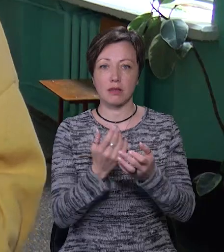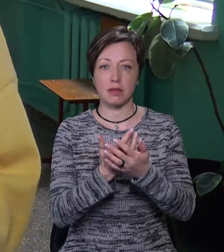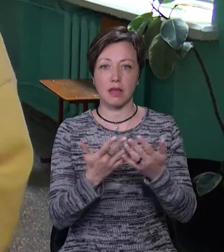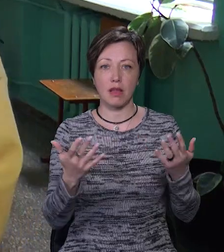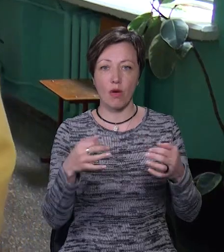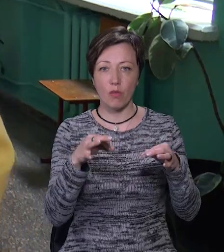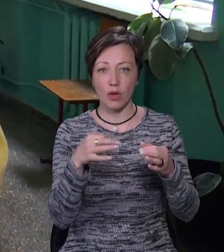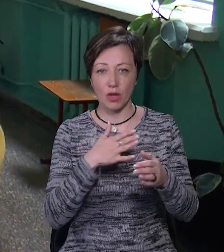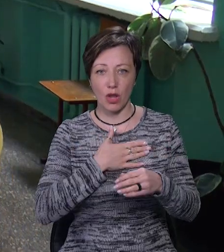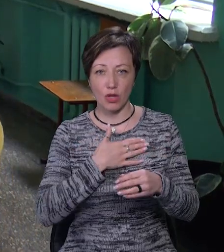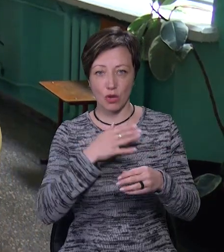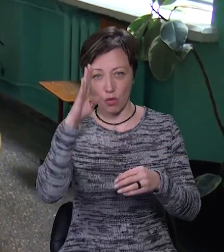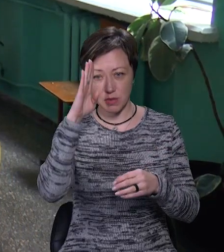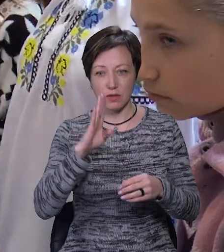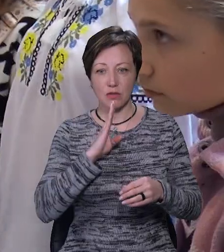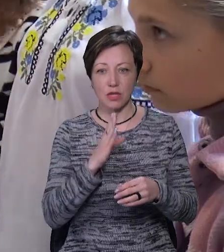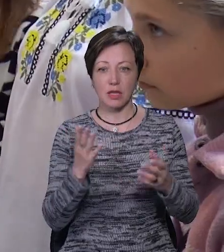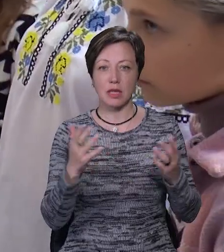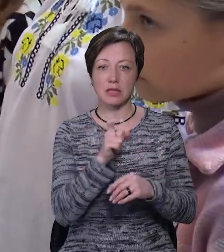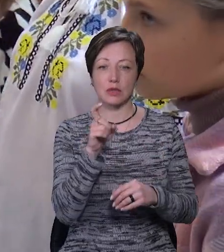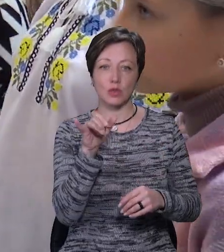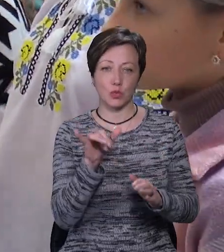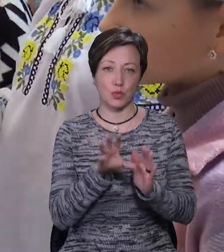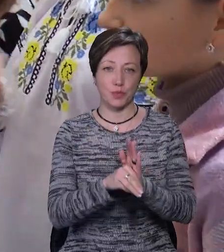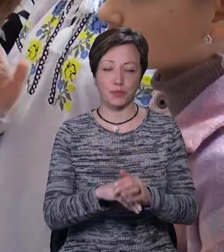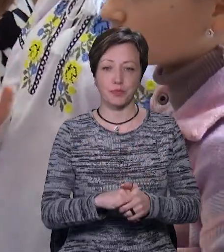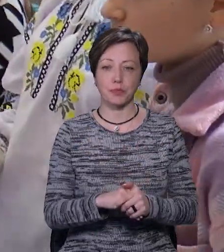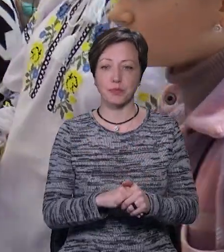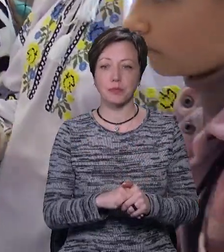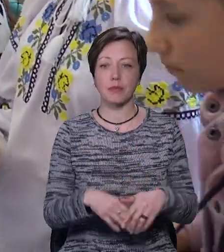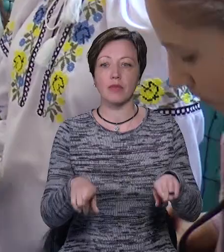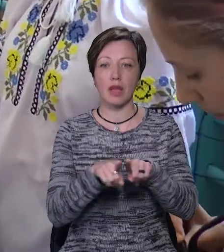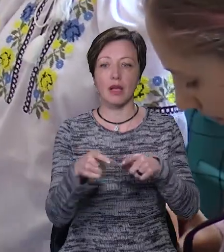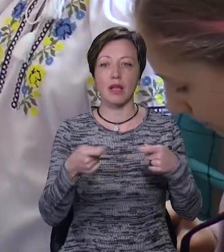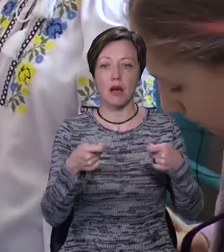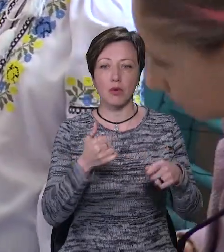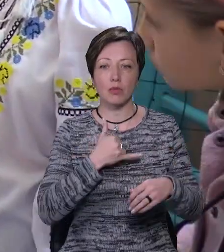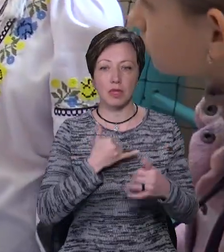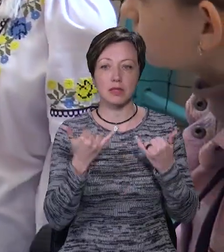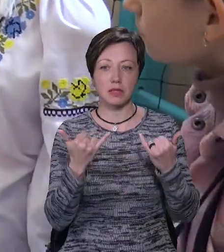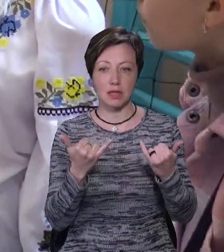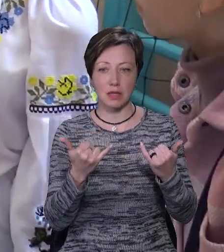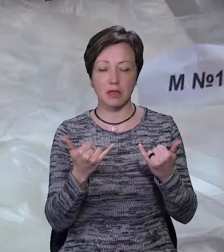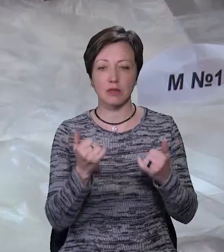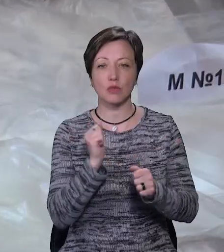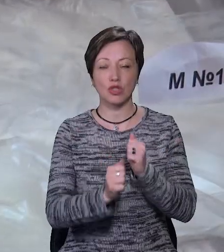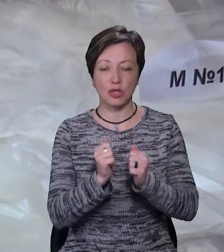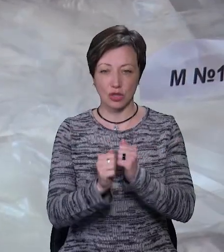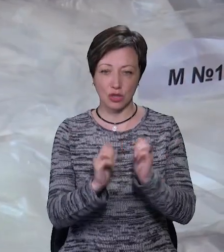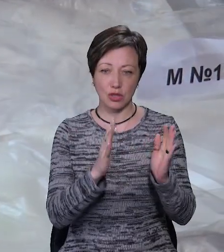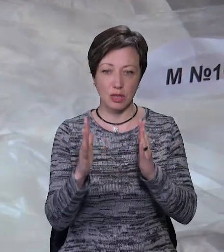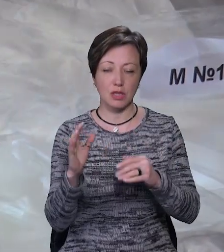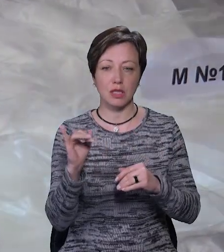автомобілів наших хлопців і дівчат, які в Збройних силах України. Тому ми такі ярмарки у нас зараз почастішали.